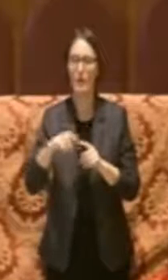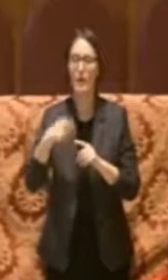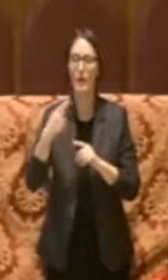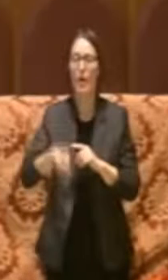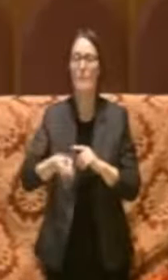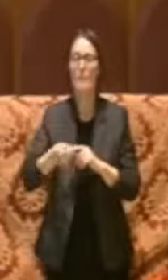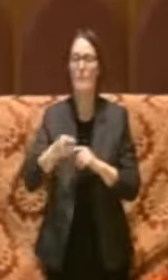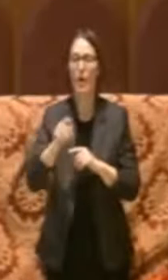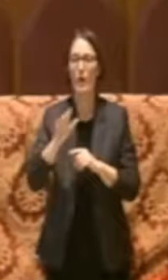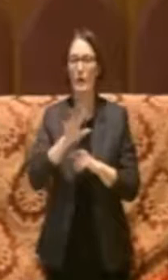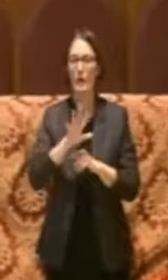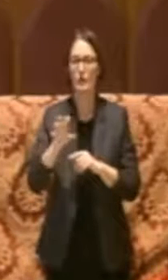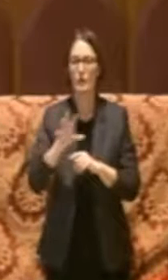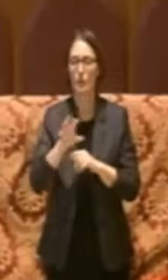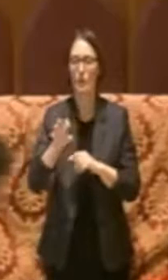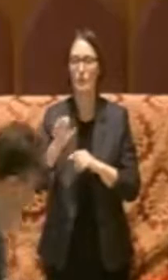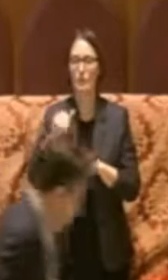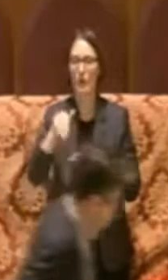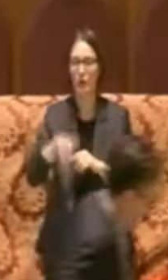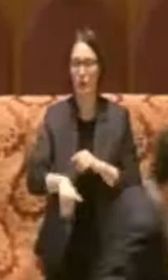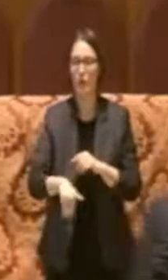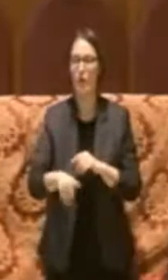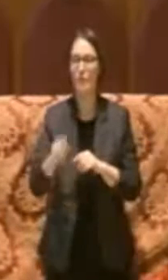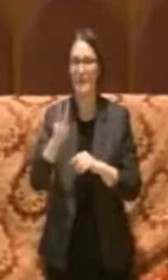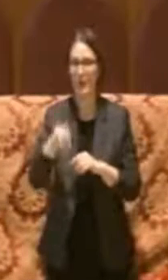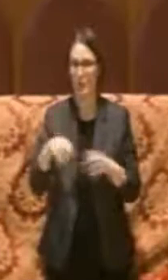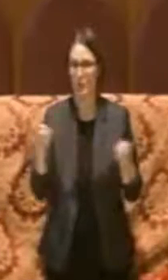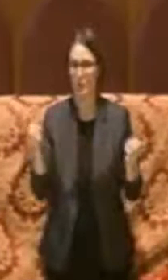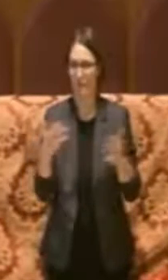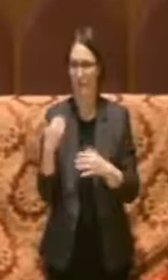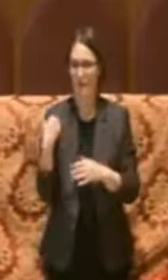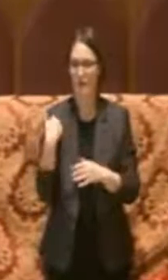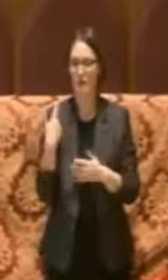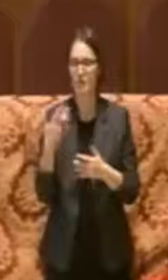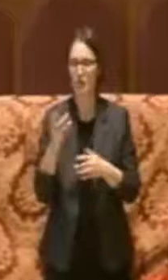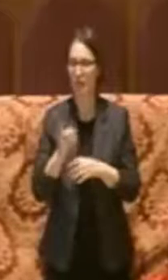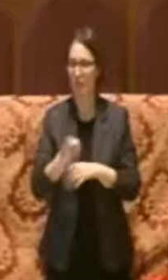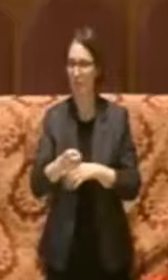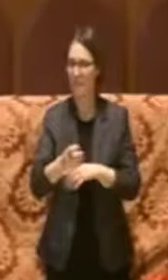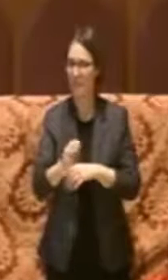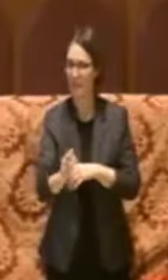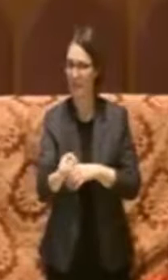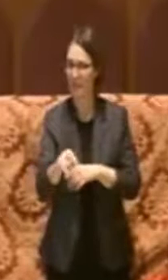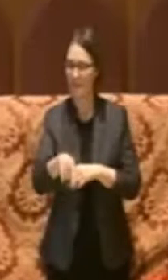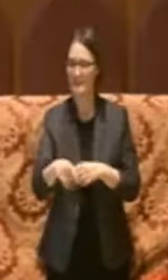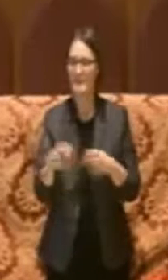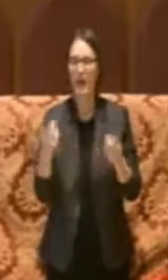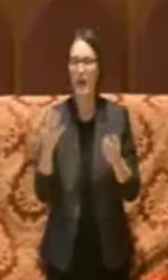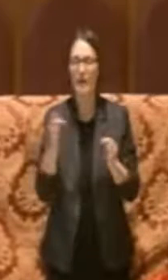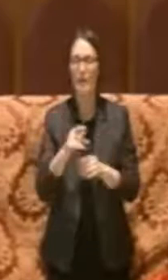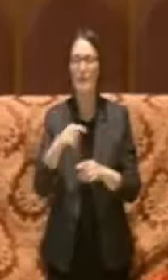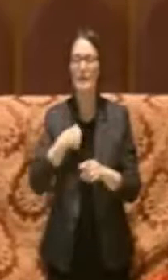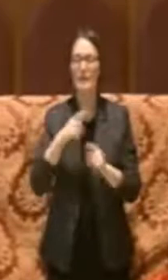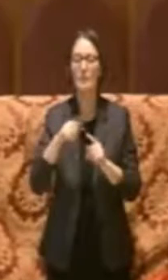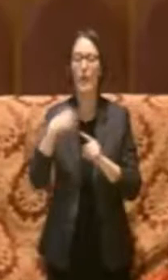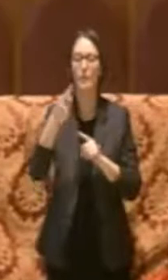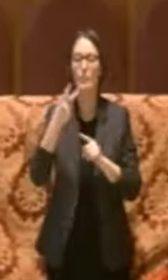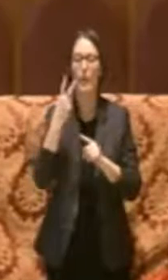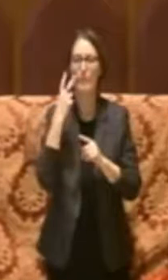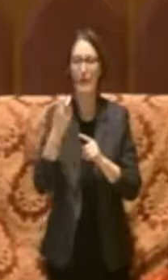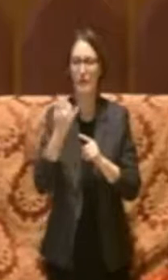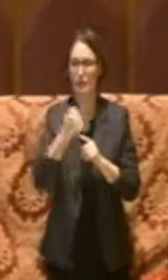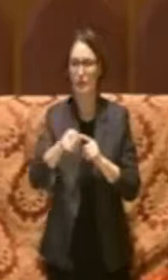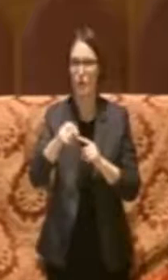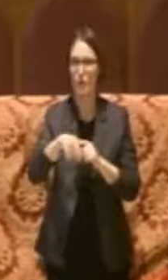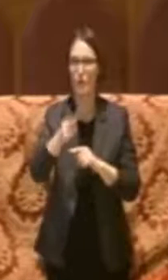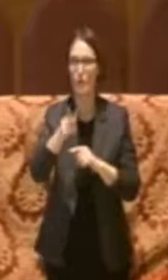mila nel 2019 e sta tendendo a zero. Infatti, l'ultimo anno di previsione, 2022, prevediamo soltanto